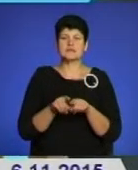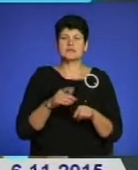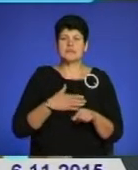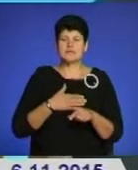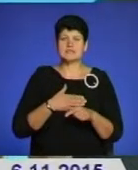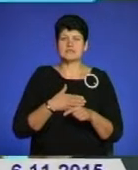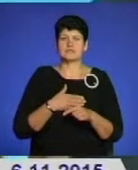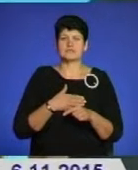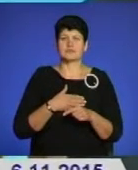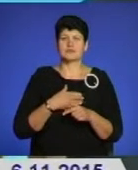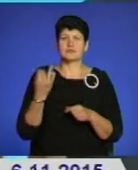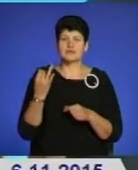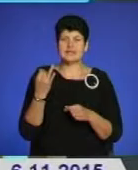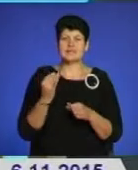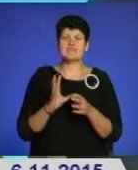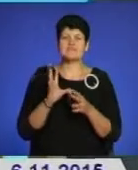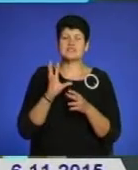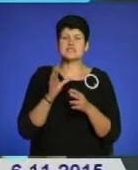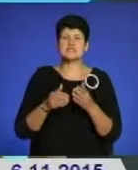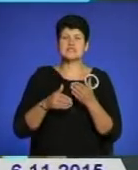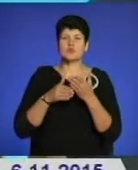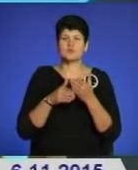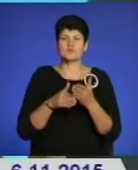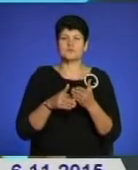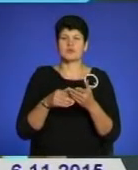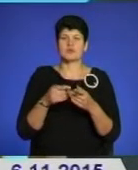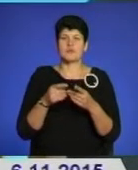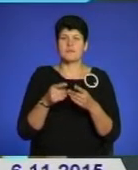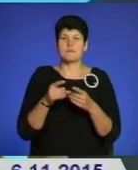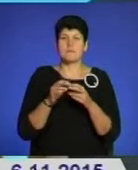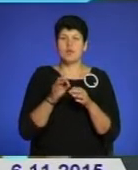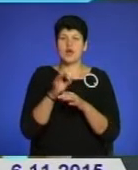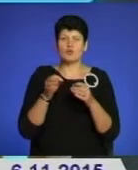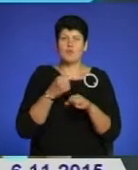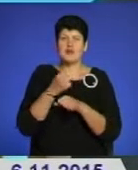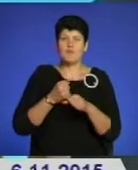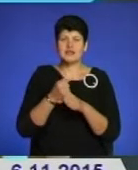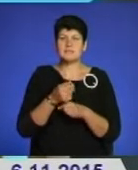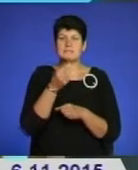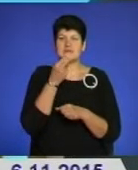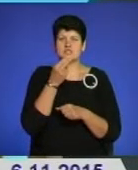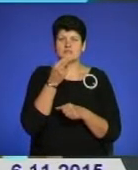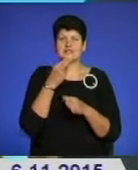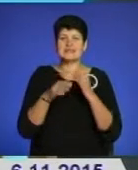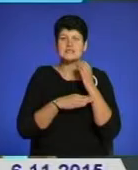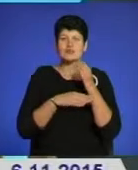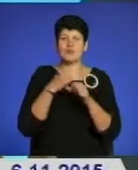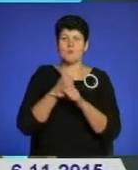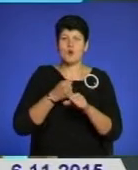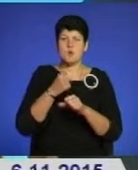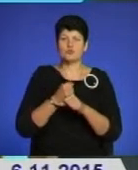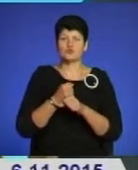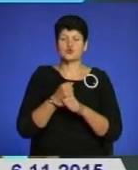інвестиційні проєкти в перероблячу, а також в пищевому і деревооброблячу